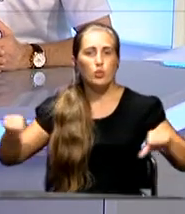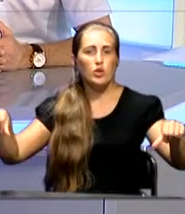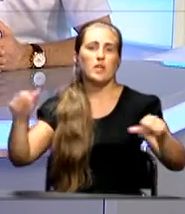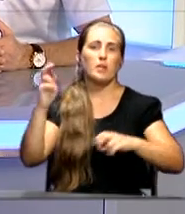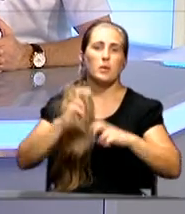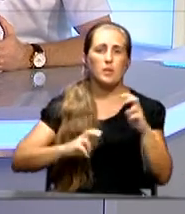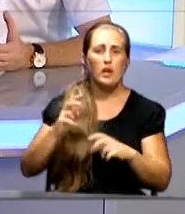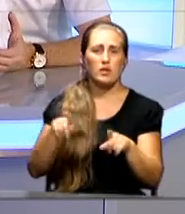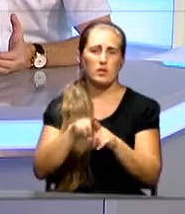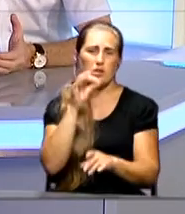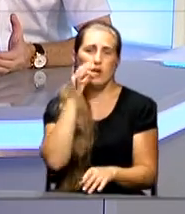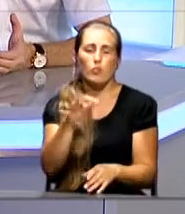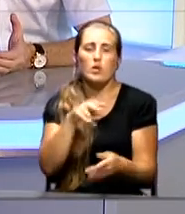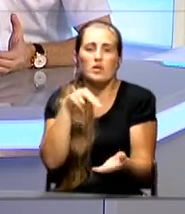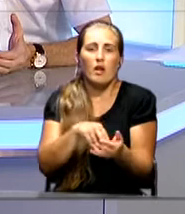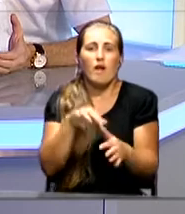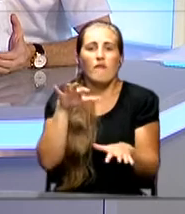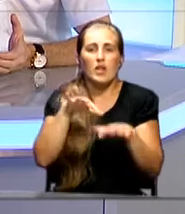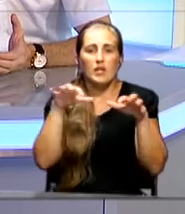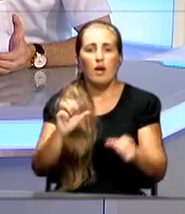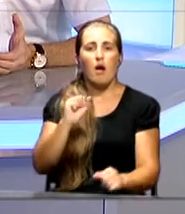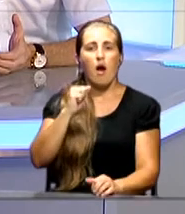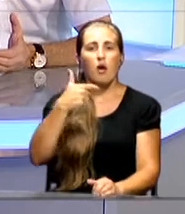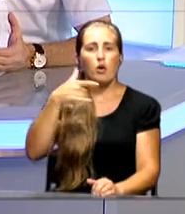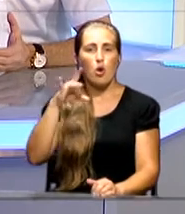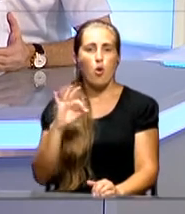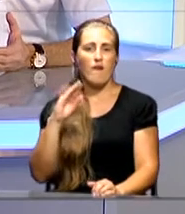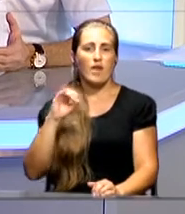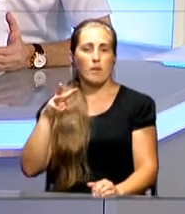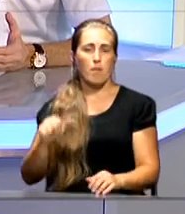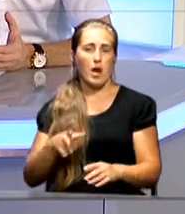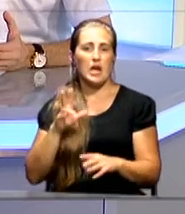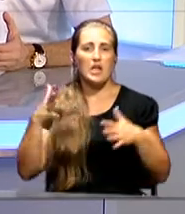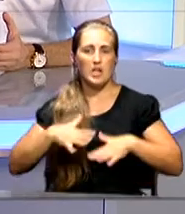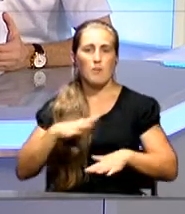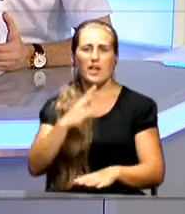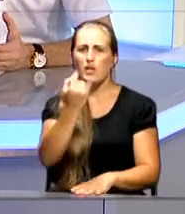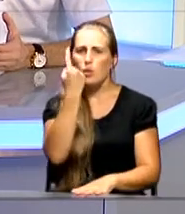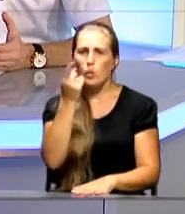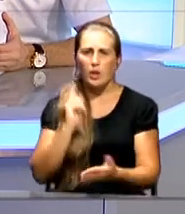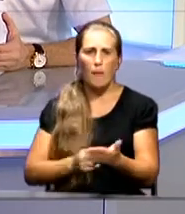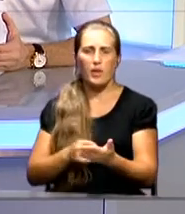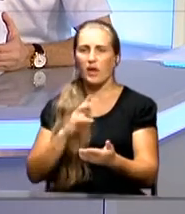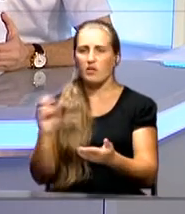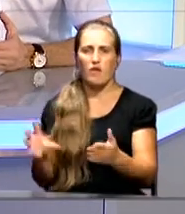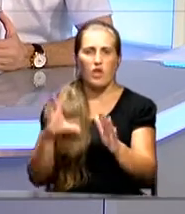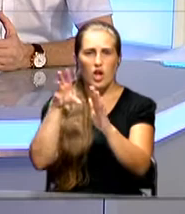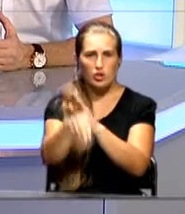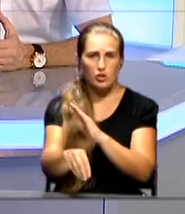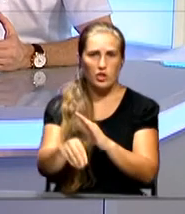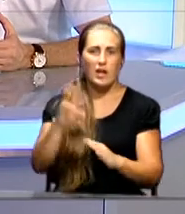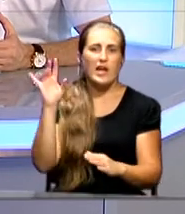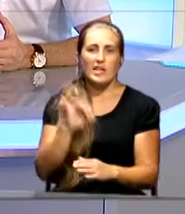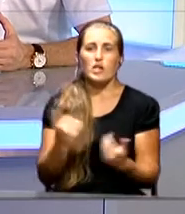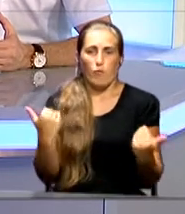предприятиями, скажем так, стала владеть агрофирма Крым. То есть, не вложив ни копейки в сооружения, этих очистных сооружений, они сегодня